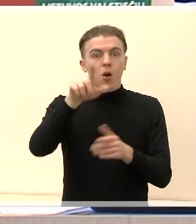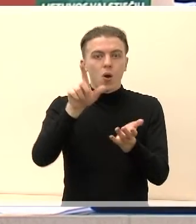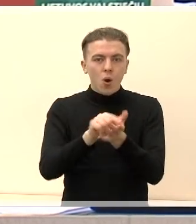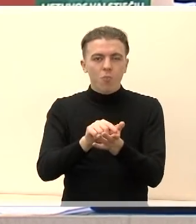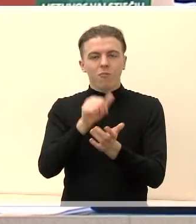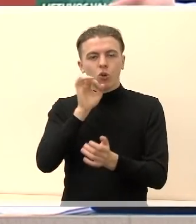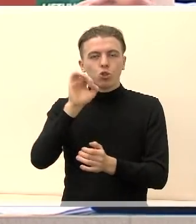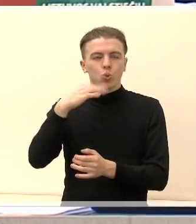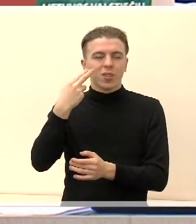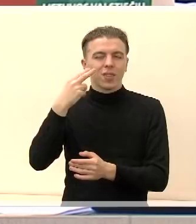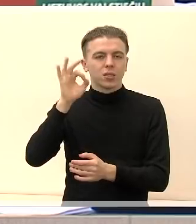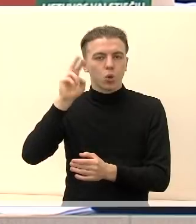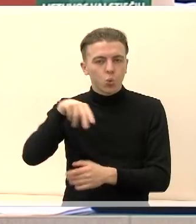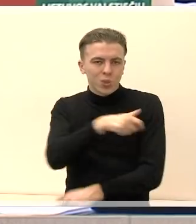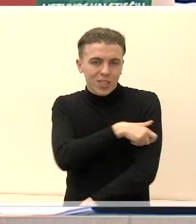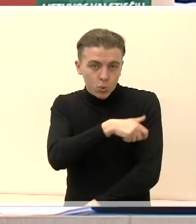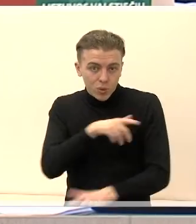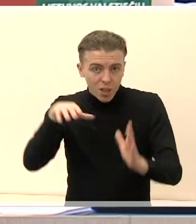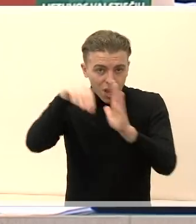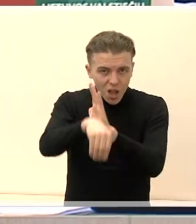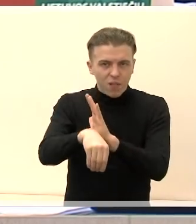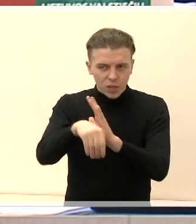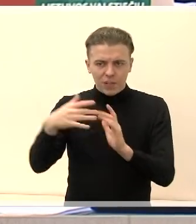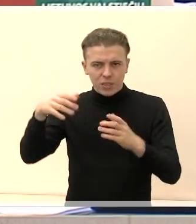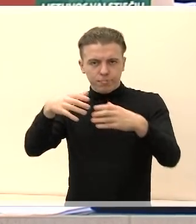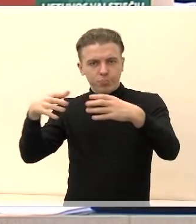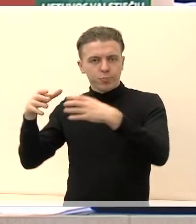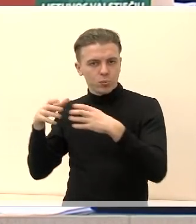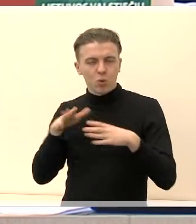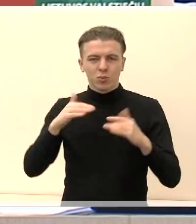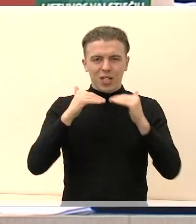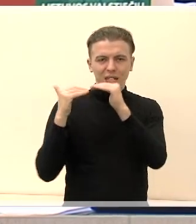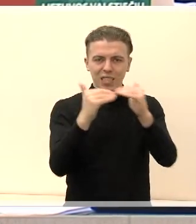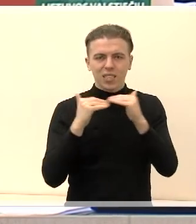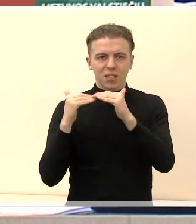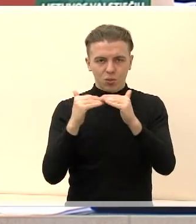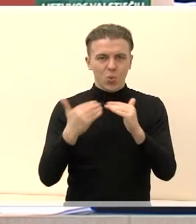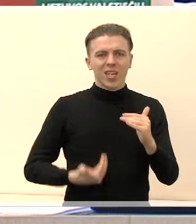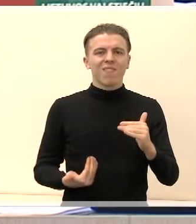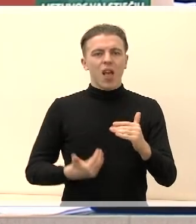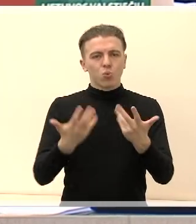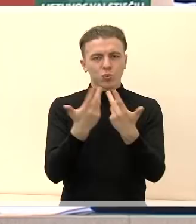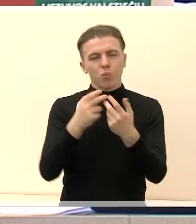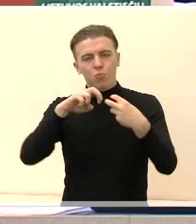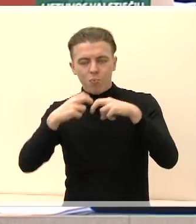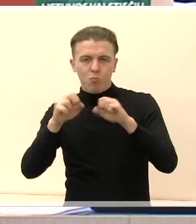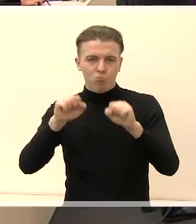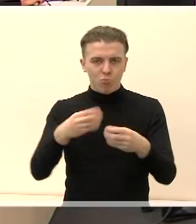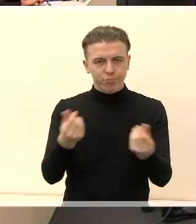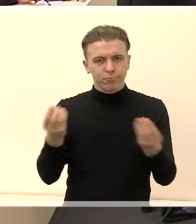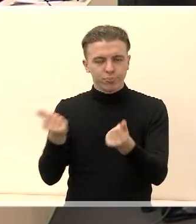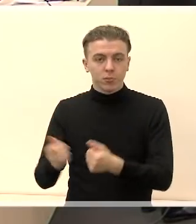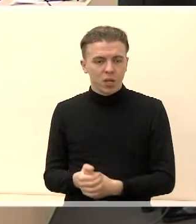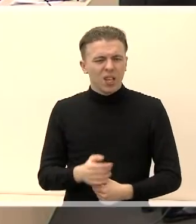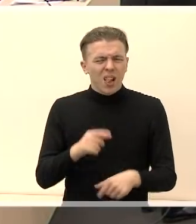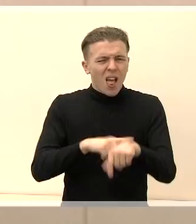šunsku, pavyzdžiui, seniūnija ir kitoms seniūnijoms proporcingai, kad, na, pasilyginti būtent gyventojų problemomis. Labai mažai